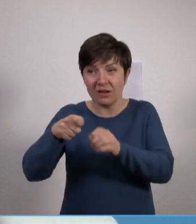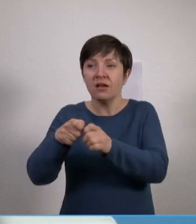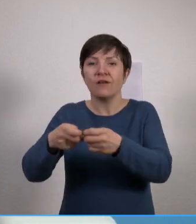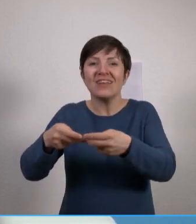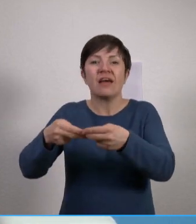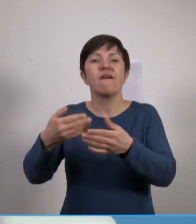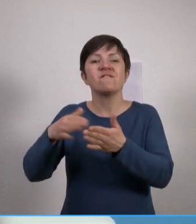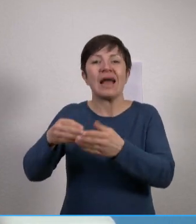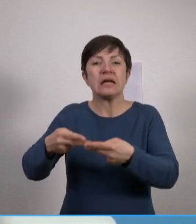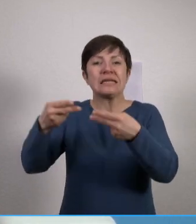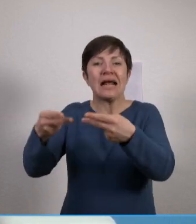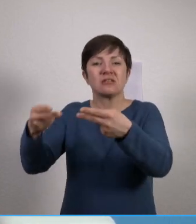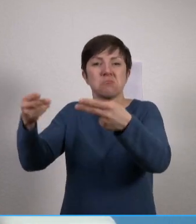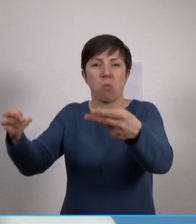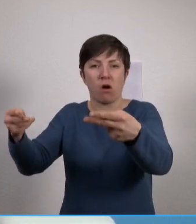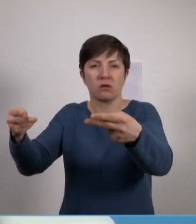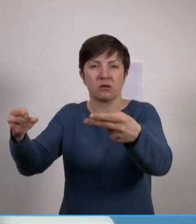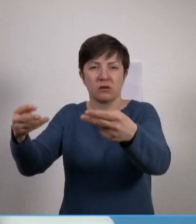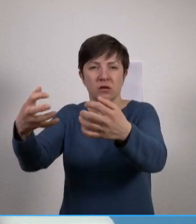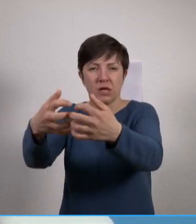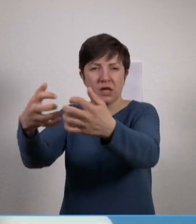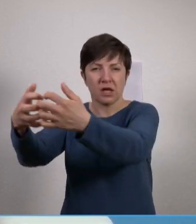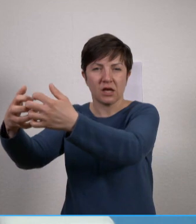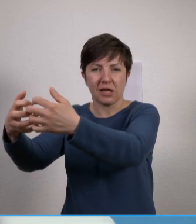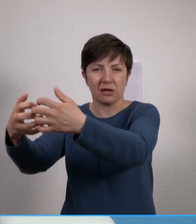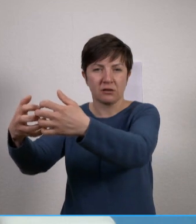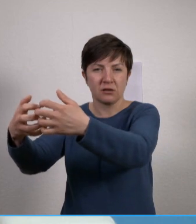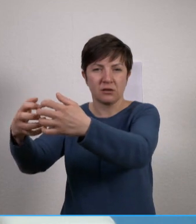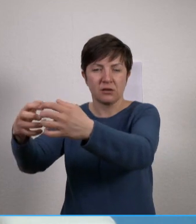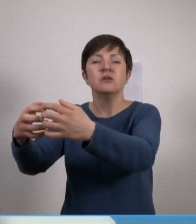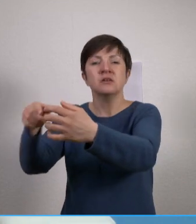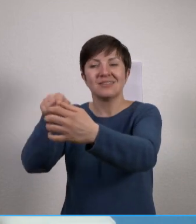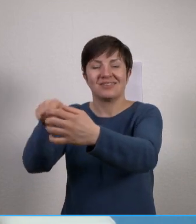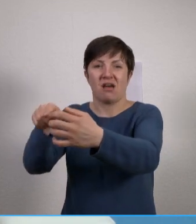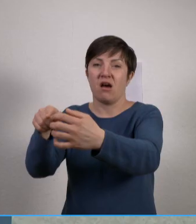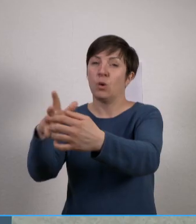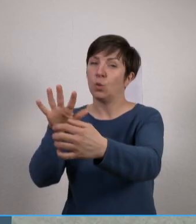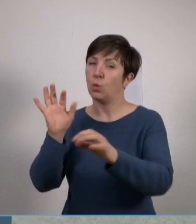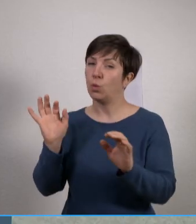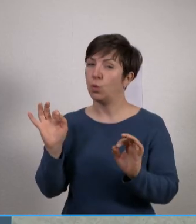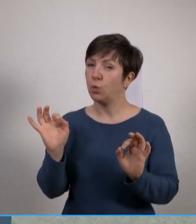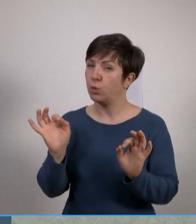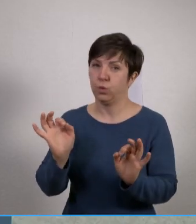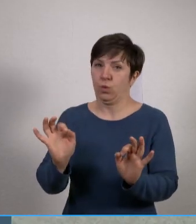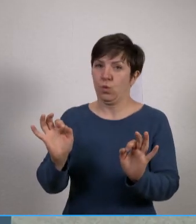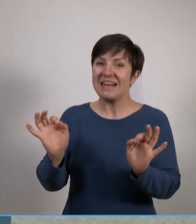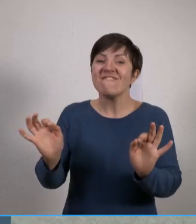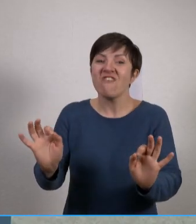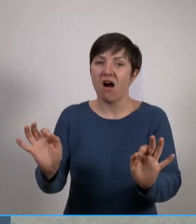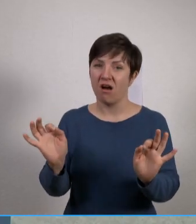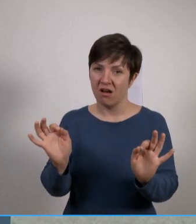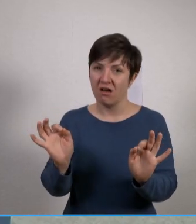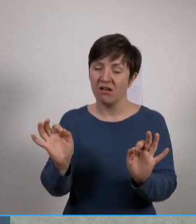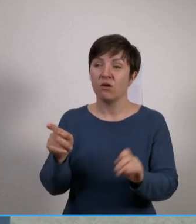Gebiete, der ja durchaus dann auch gewisse Gefahren in sich birgt. Und da ist das